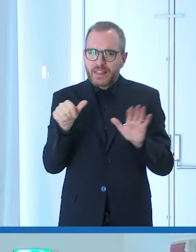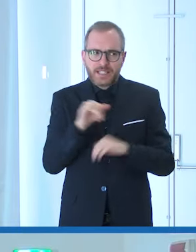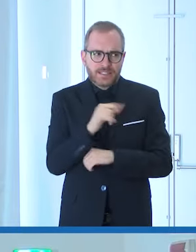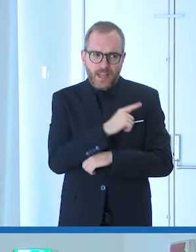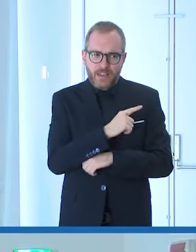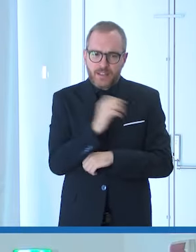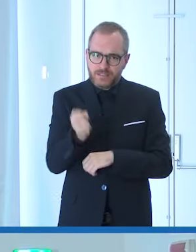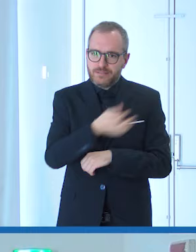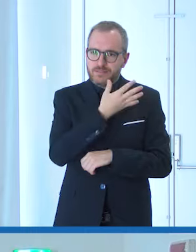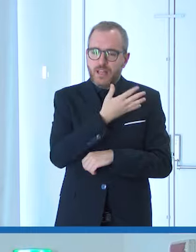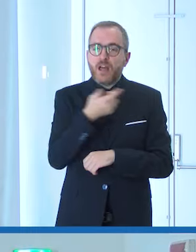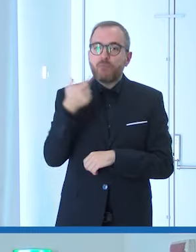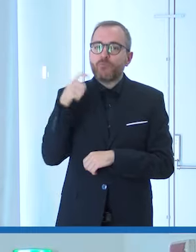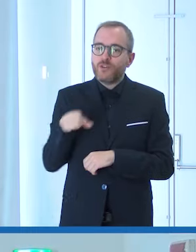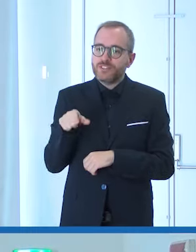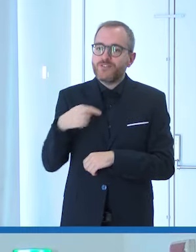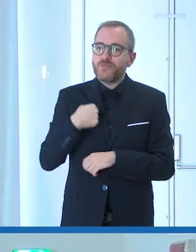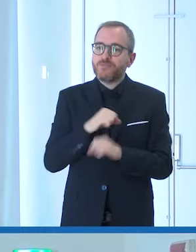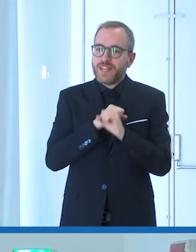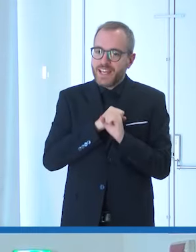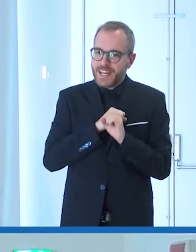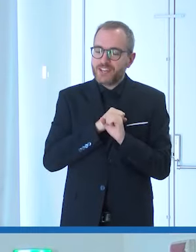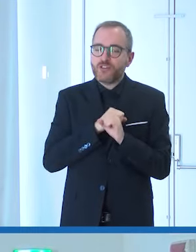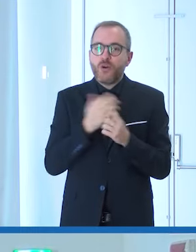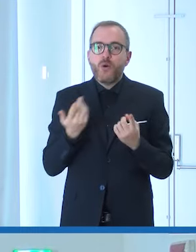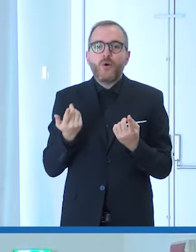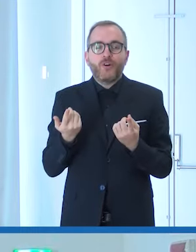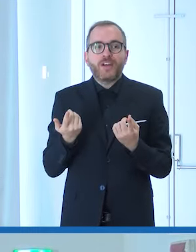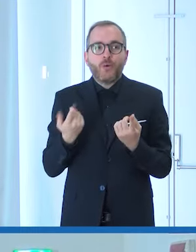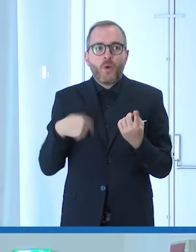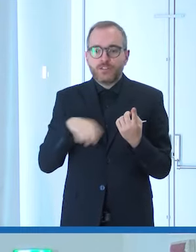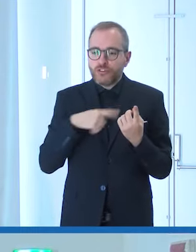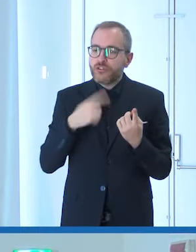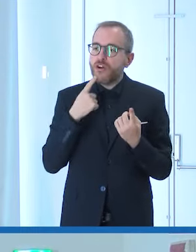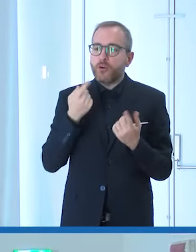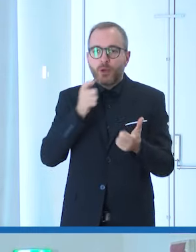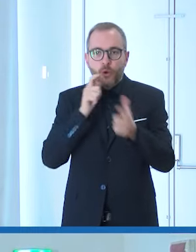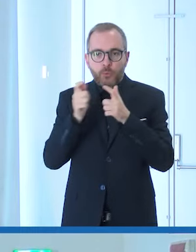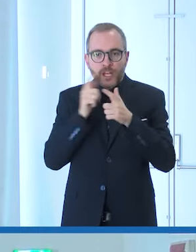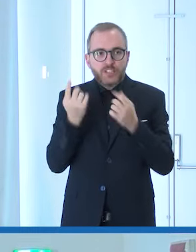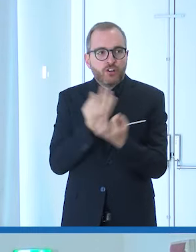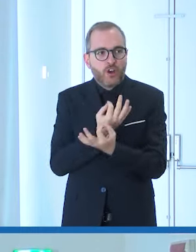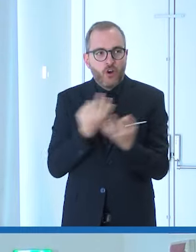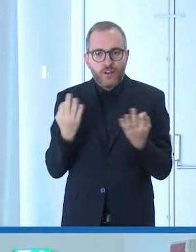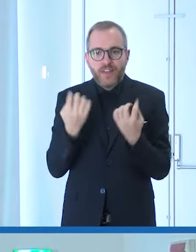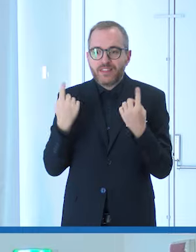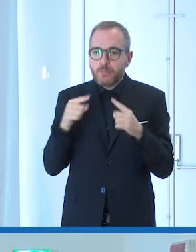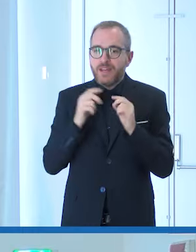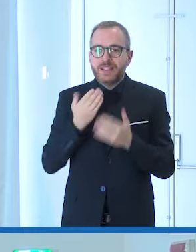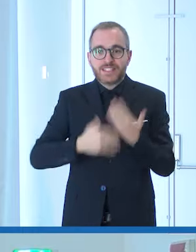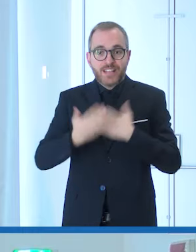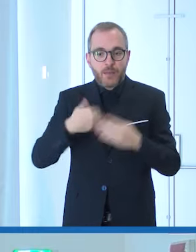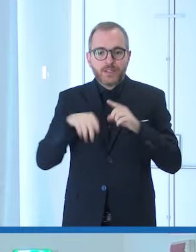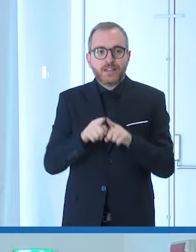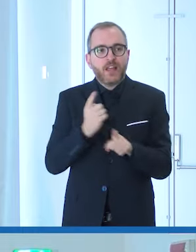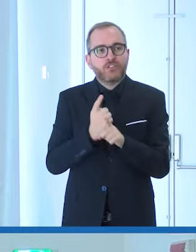perché credo che poi quando noi dobbiamo costruire una comunicazione corretta sulla disabilità dobbiamo